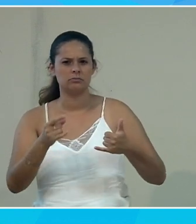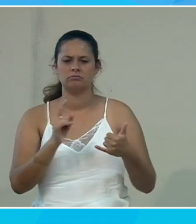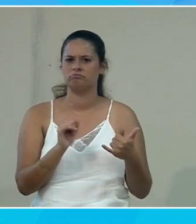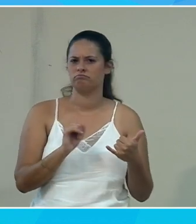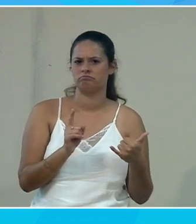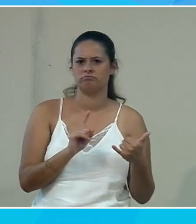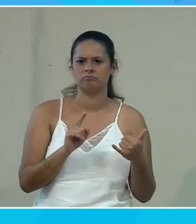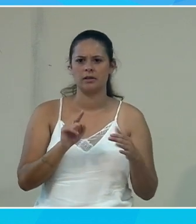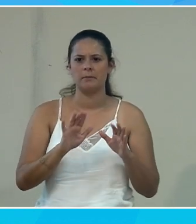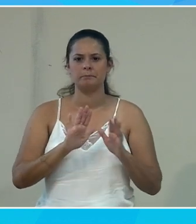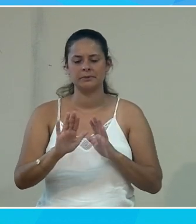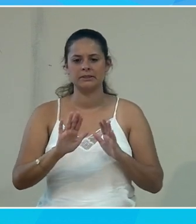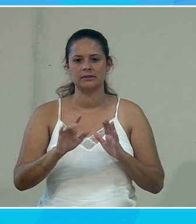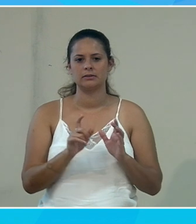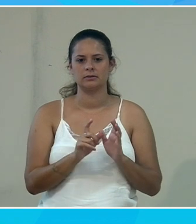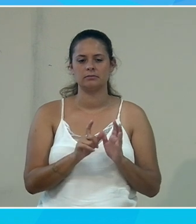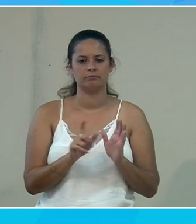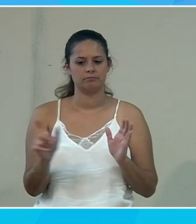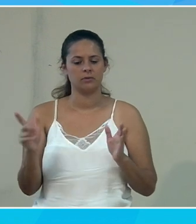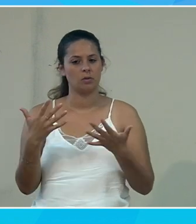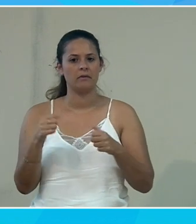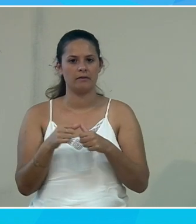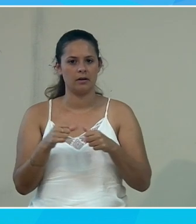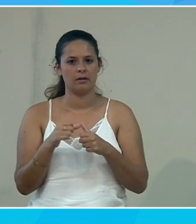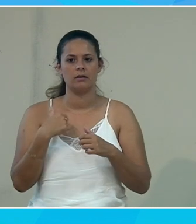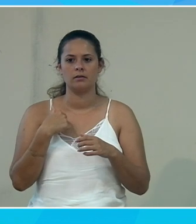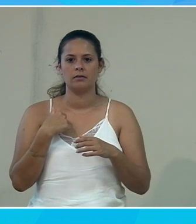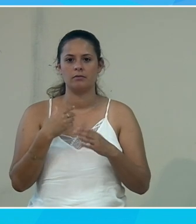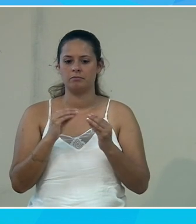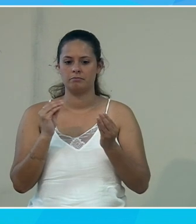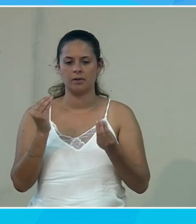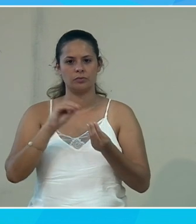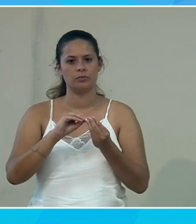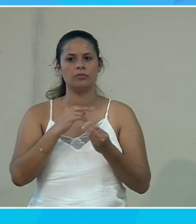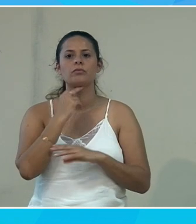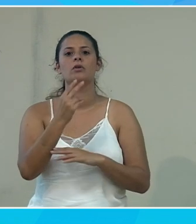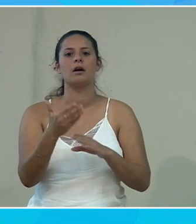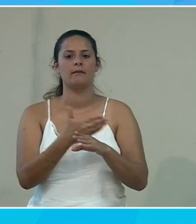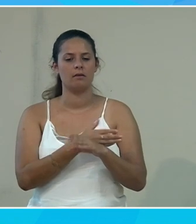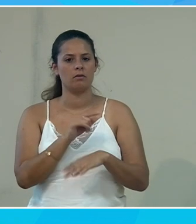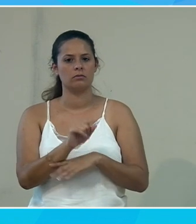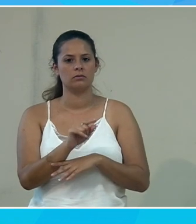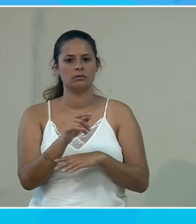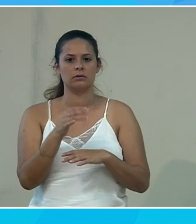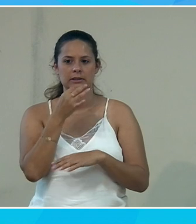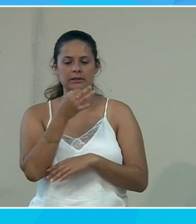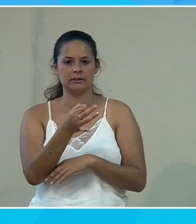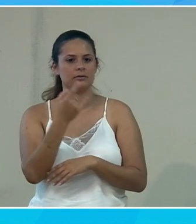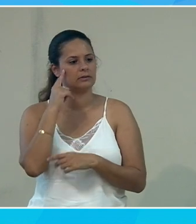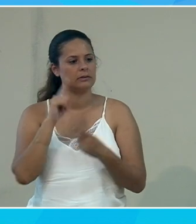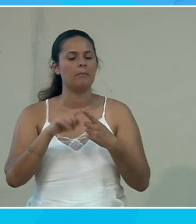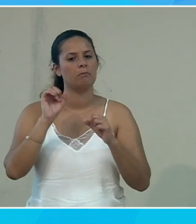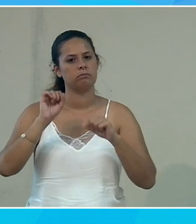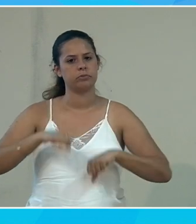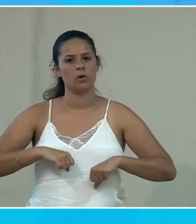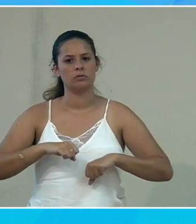forcément de la ponctuation. Alors, comment j'ai fait ? J'ai fait une petite pause vocale juste avant ma ponctuation et avant de la dire. Et donc, ça m'a permis